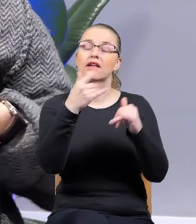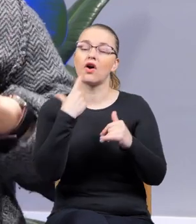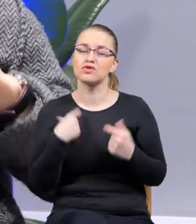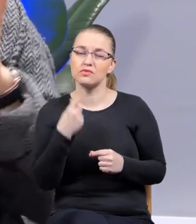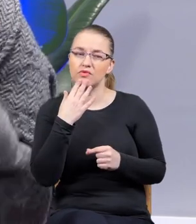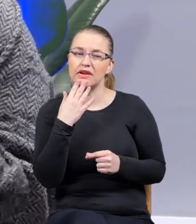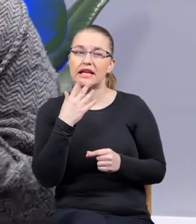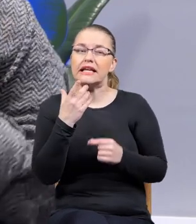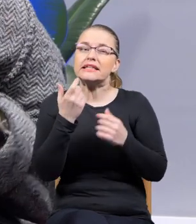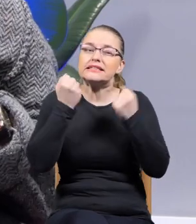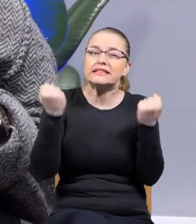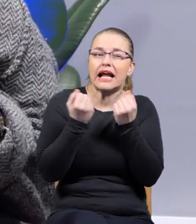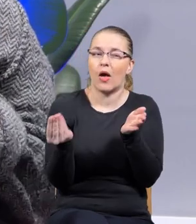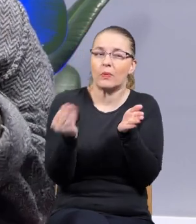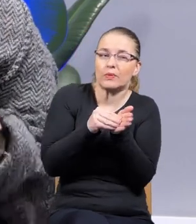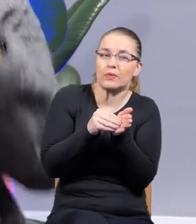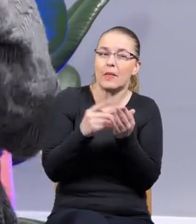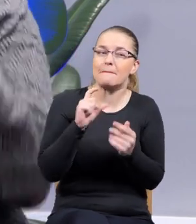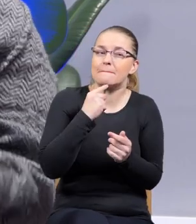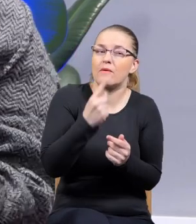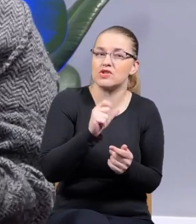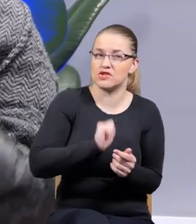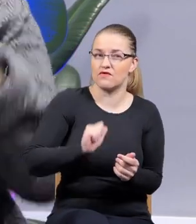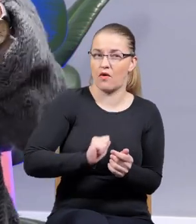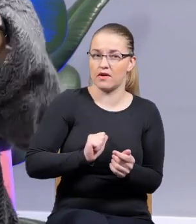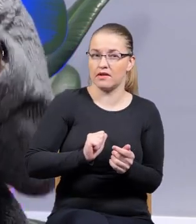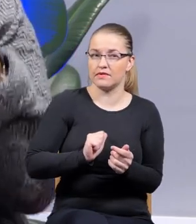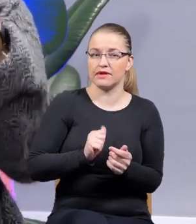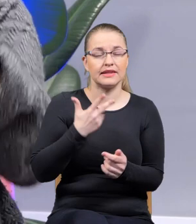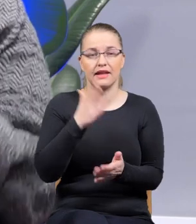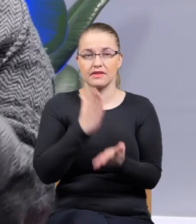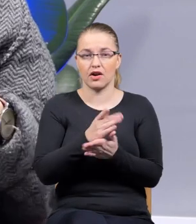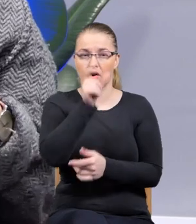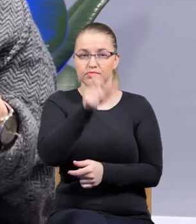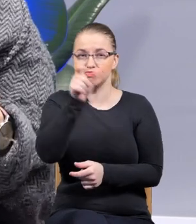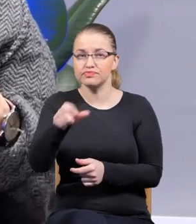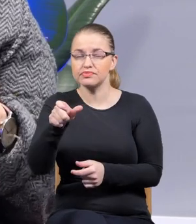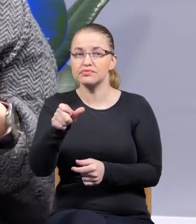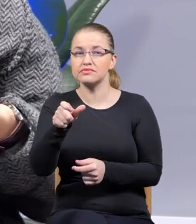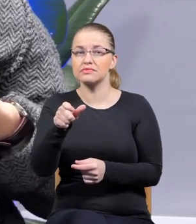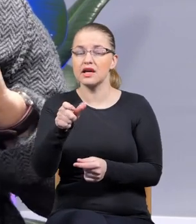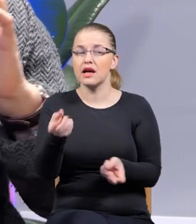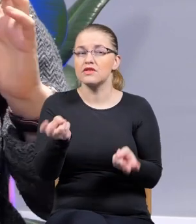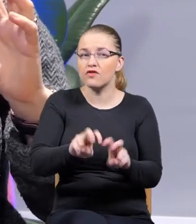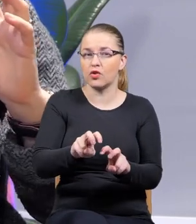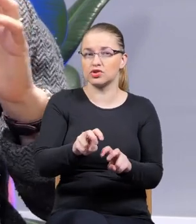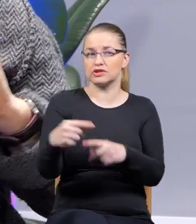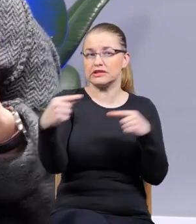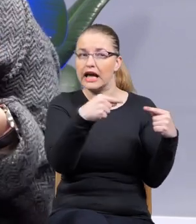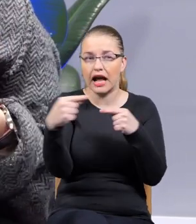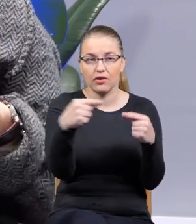taką tendencję, żeby coś dopowiedzieć. Niekoniecznie budując właśnie postaci, które dialogują ze sobą, ale żeby,